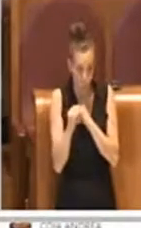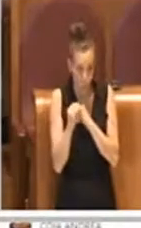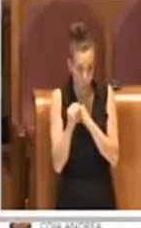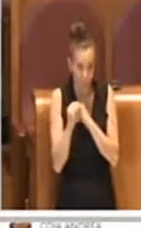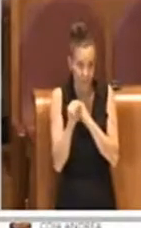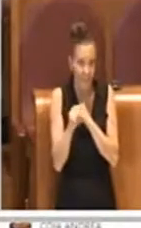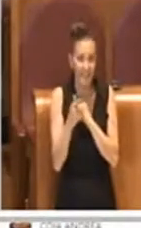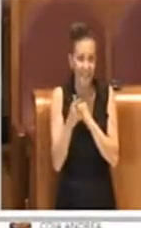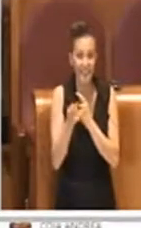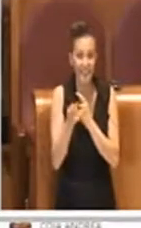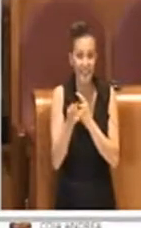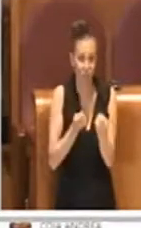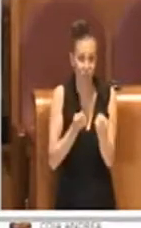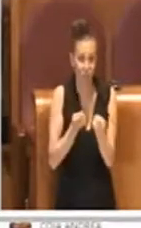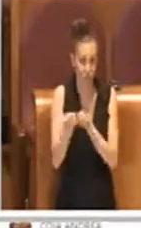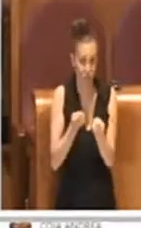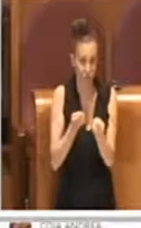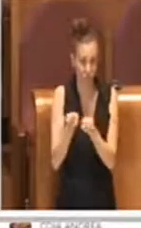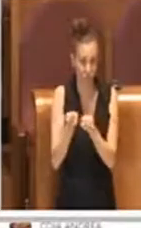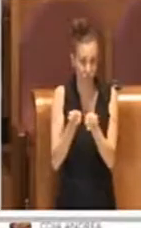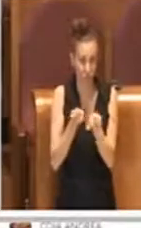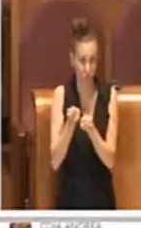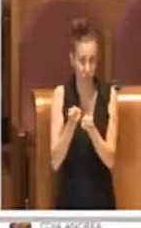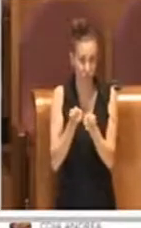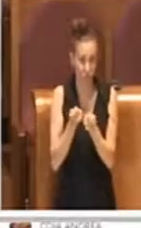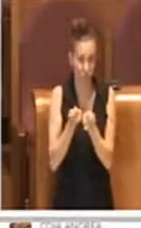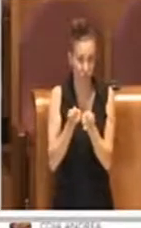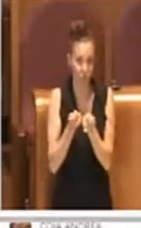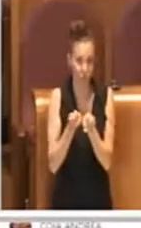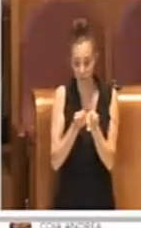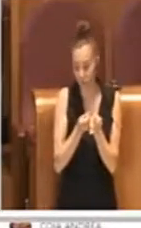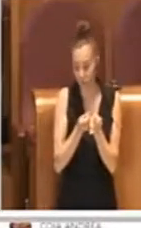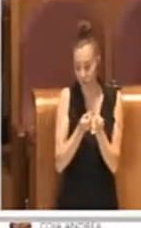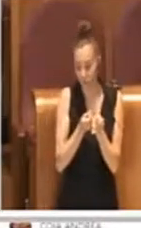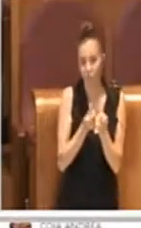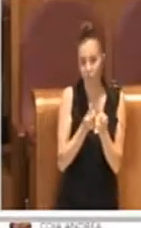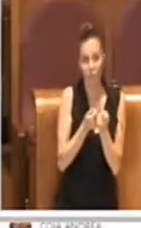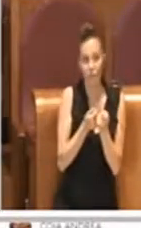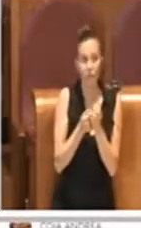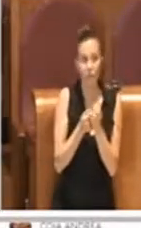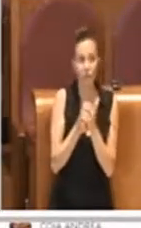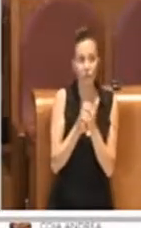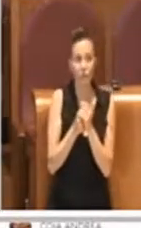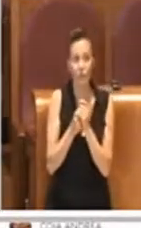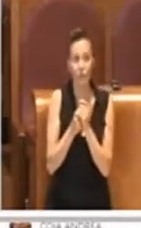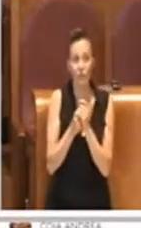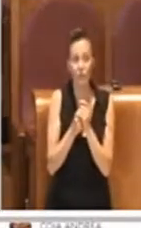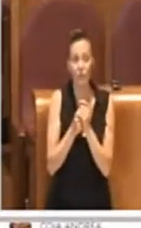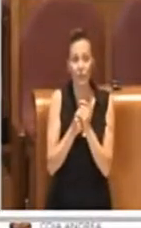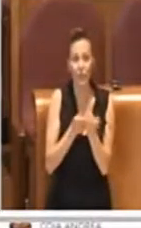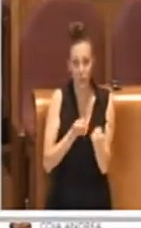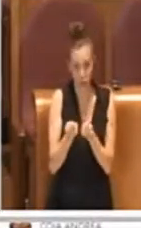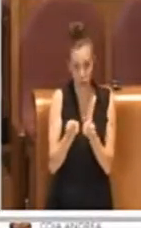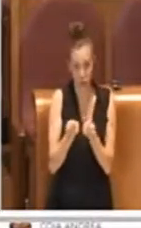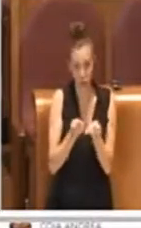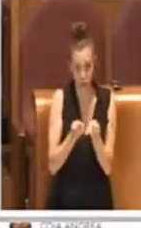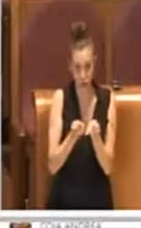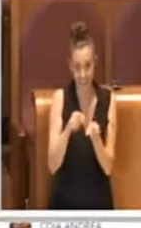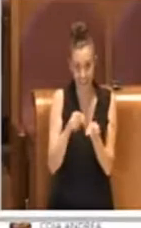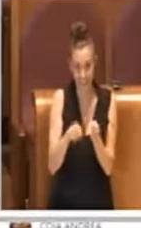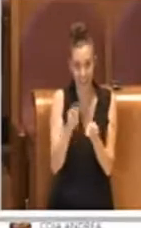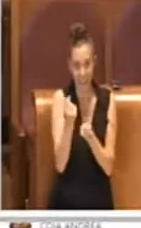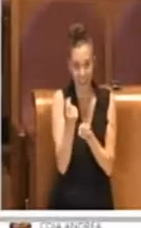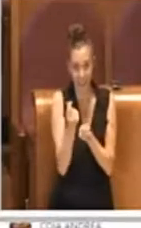gestite le finanze